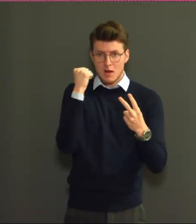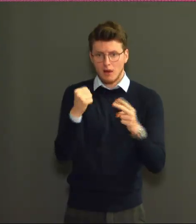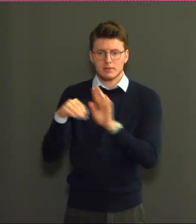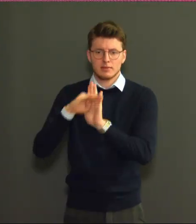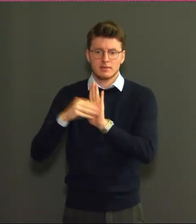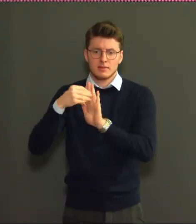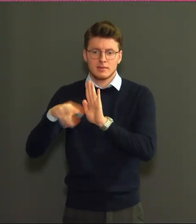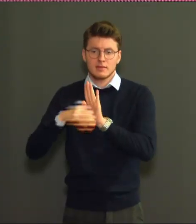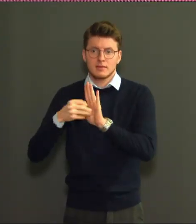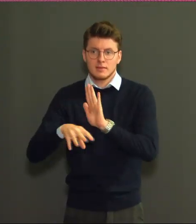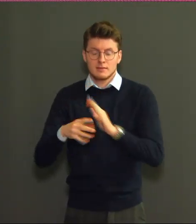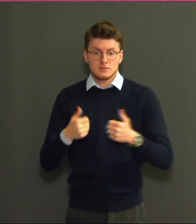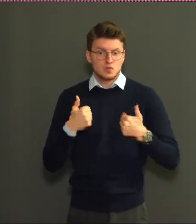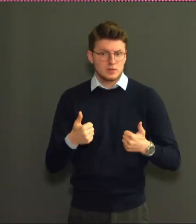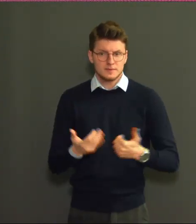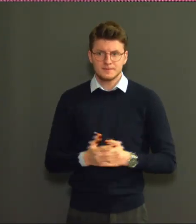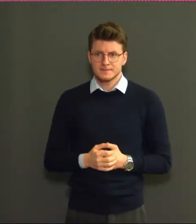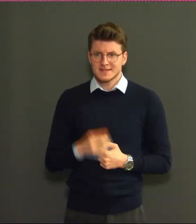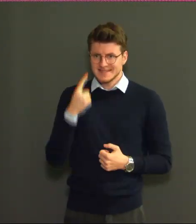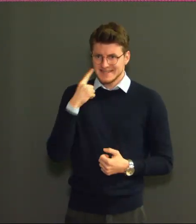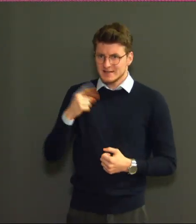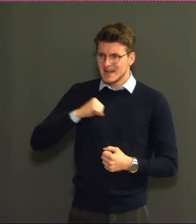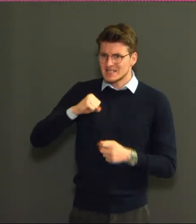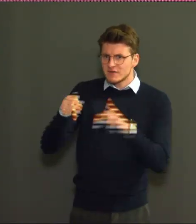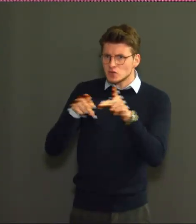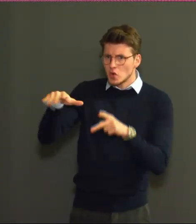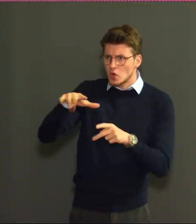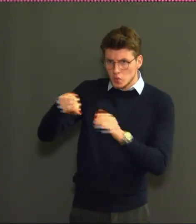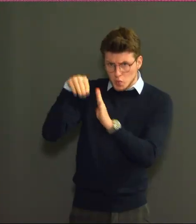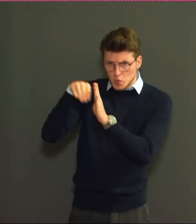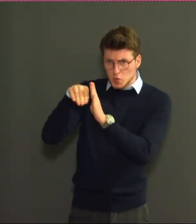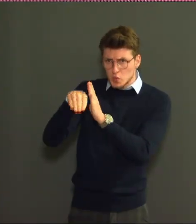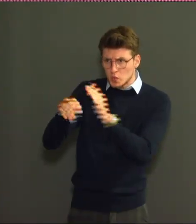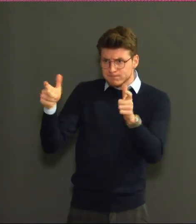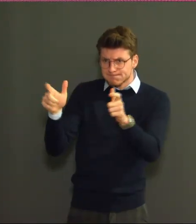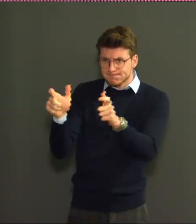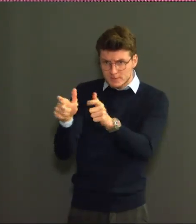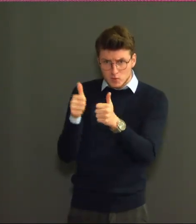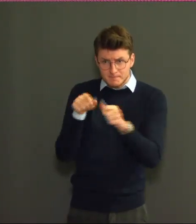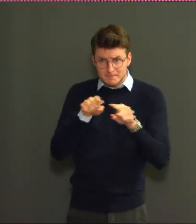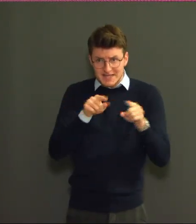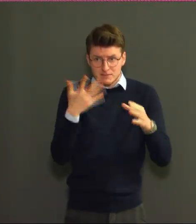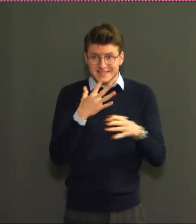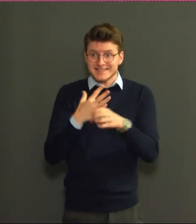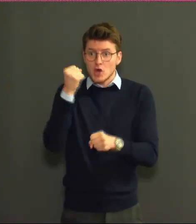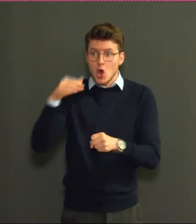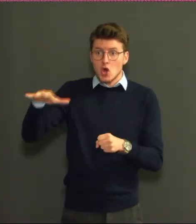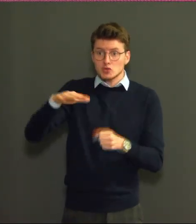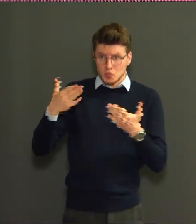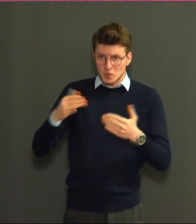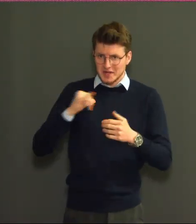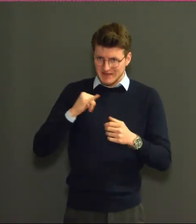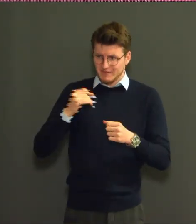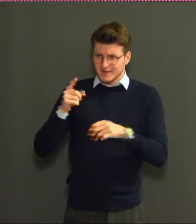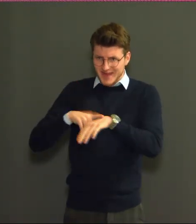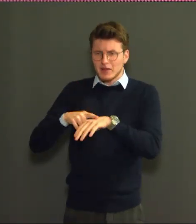Deze dalende trend op intensieve zorgen betekent ook dat ziekenhuizen terug meer en meer aandacht kunnen geven aan de niet